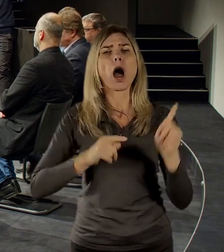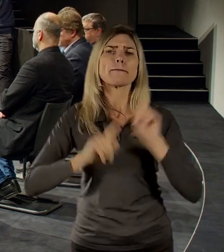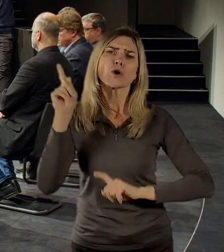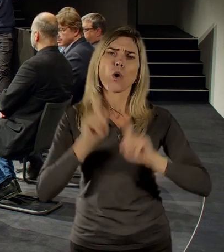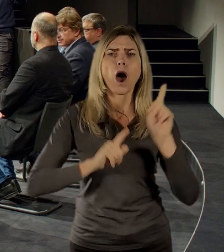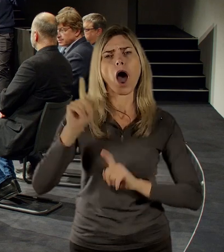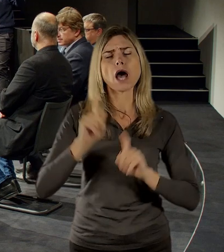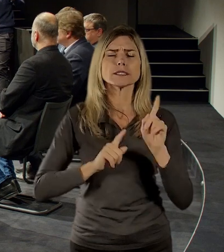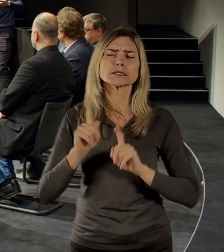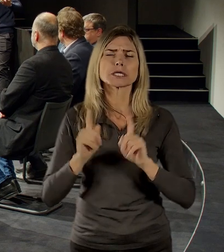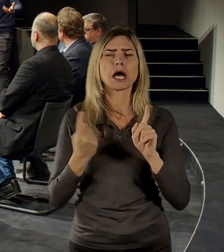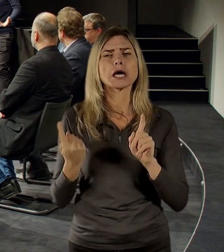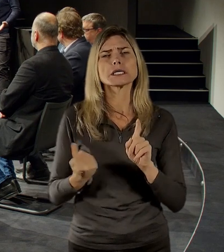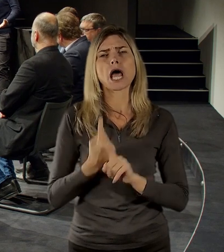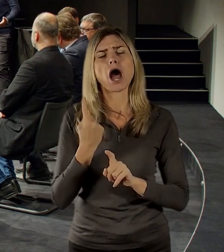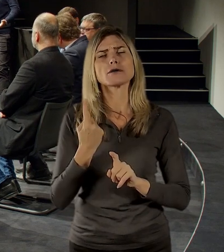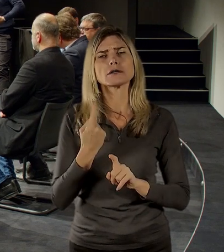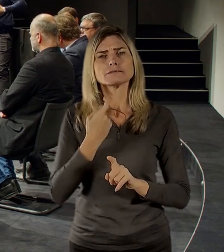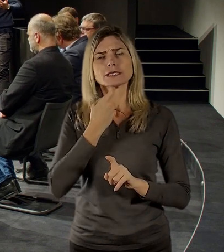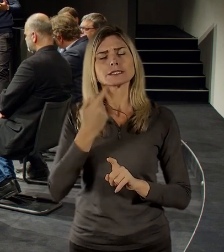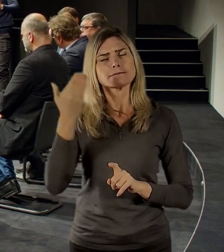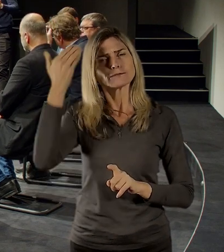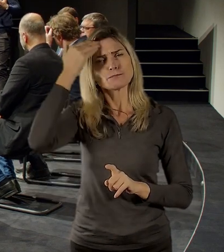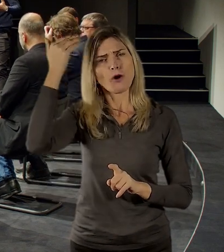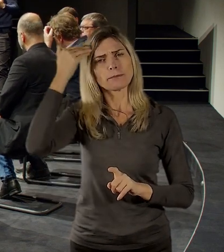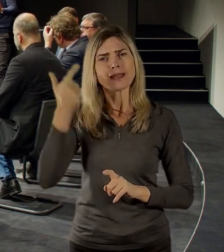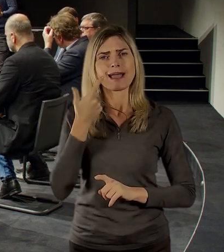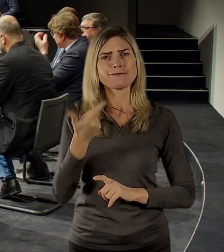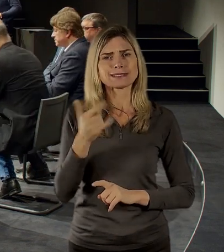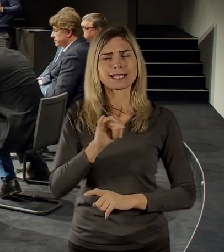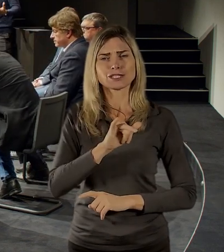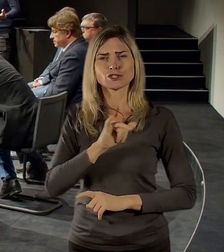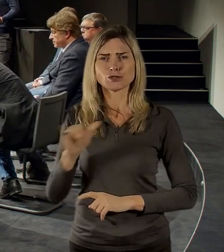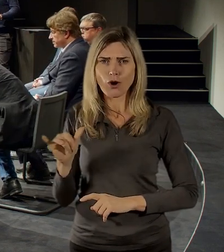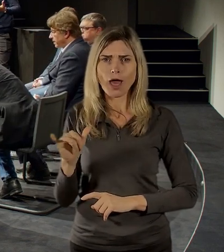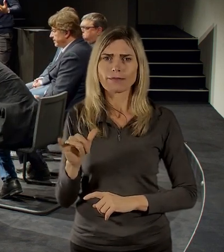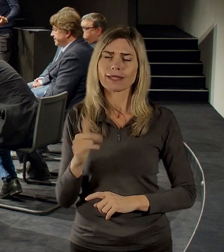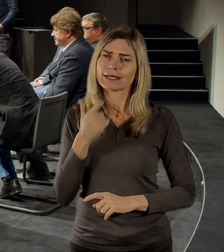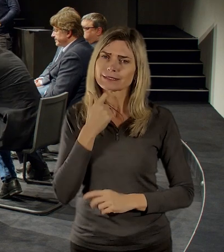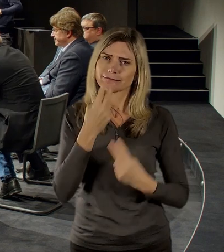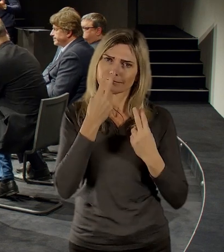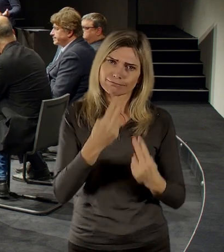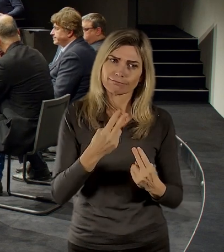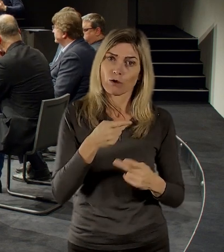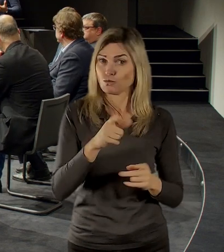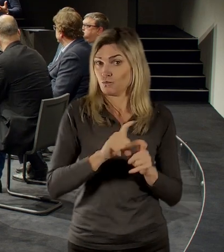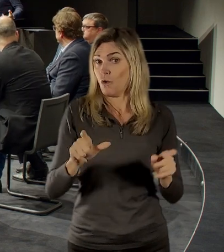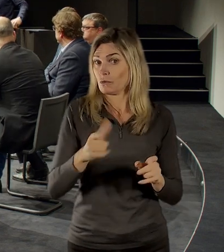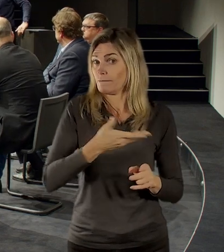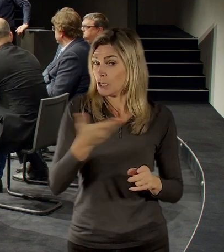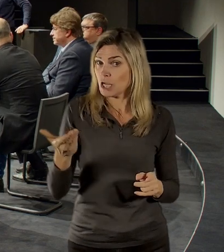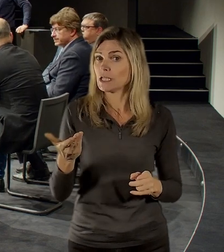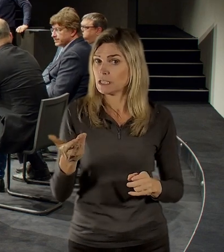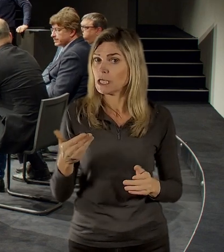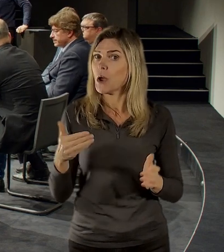budu chtít, zavzpomínat na 20. soť, budu chtít mít přístup k těm věcem, které jsou předmětem veřejného zájemu, chceme, aby